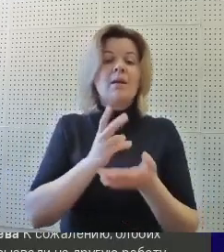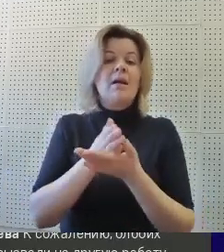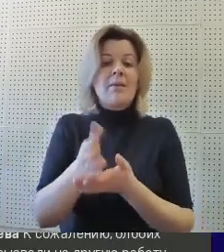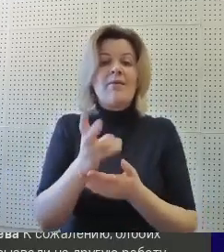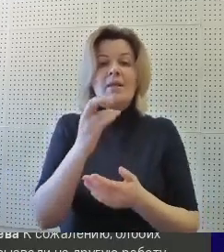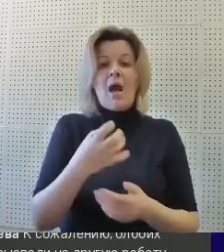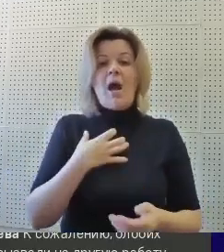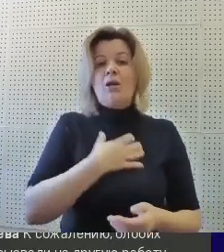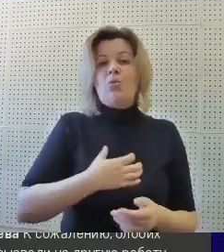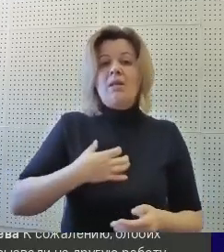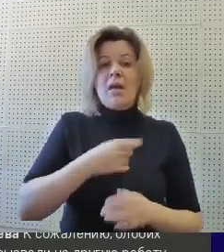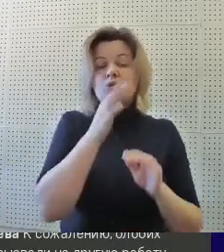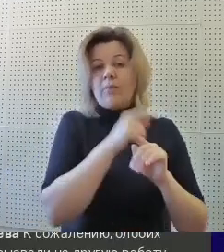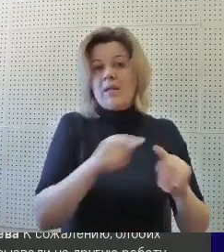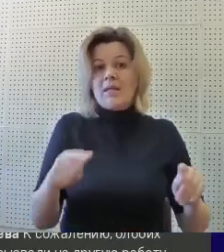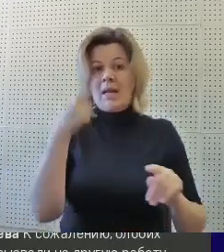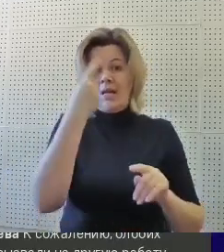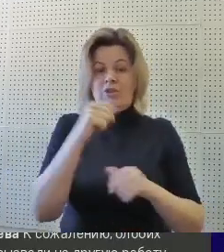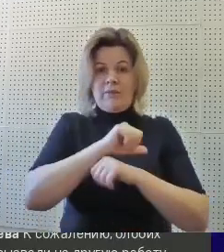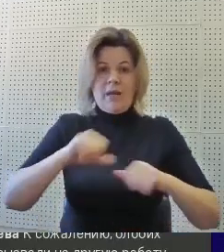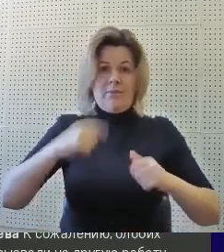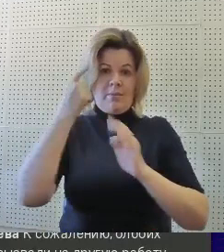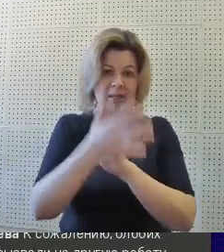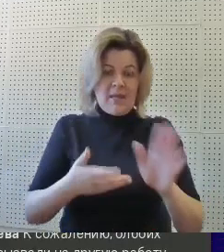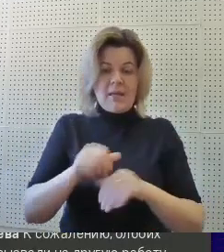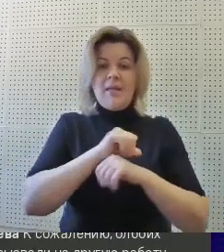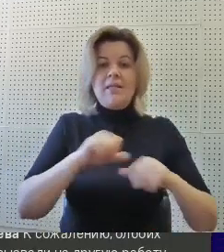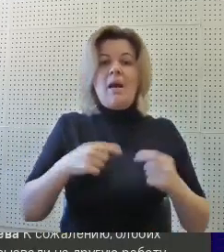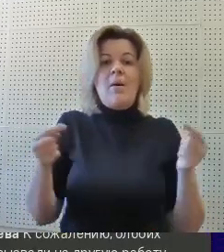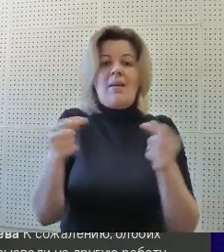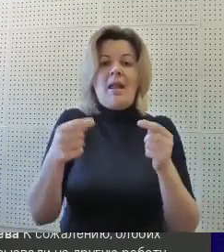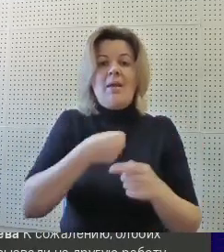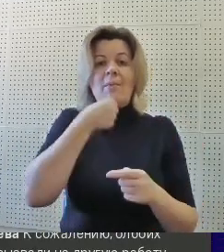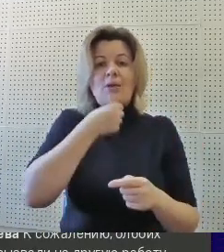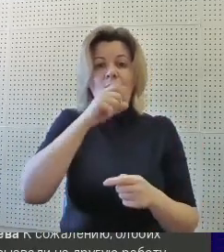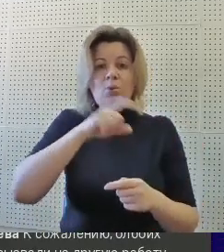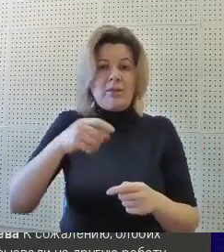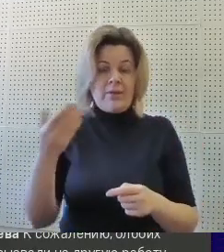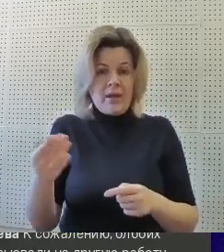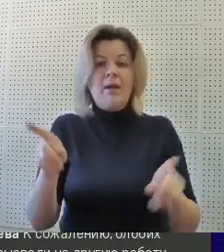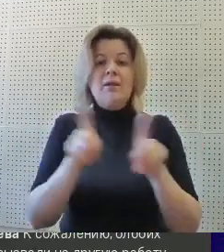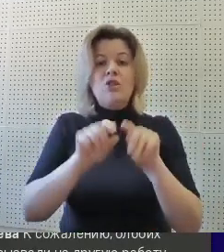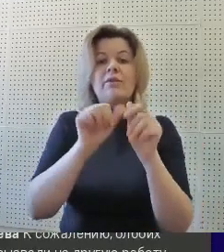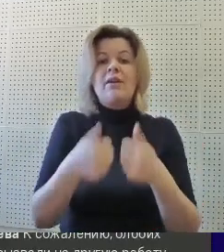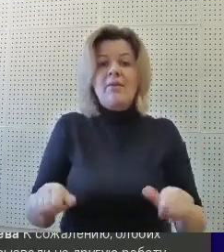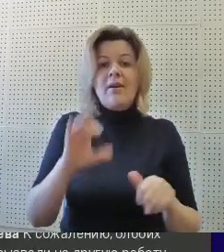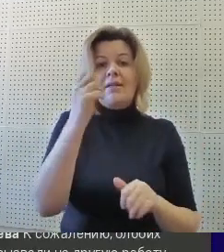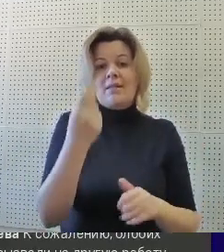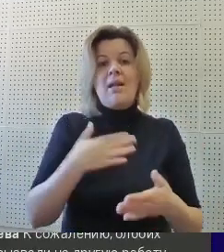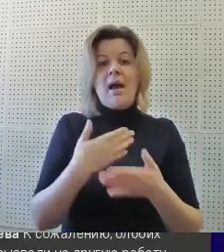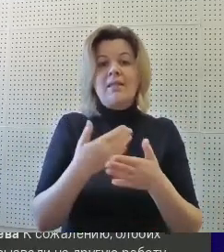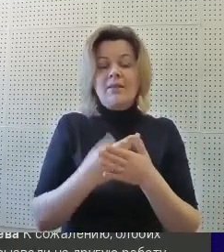актуализацию процесса личностного самопознания и самоопределения подростков, а также формирование социально